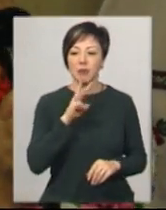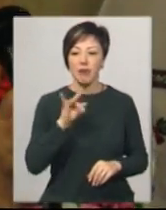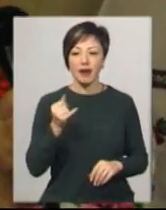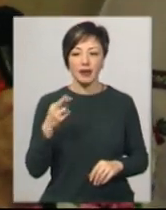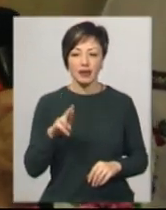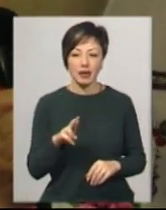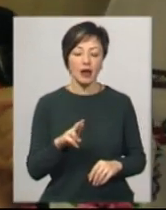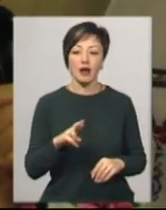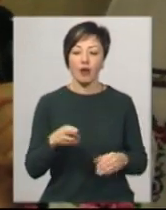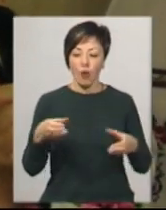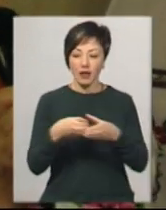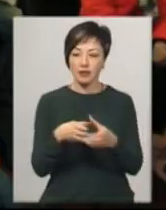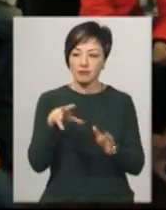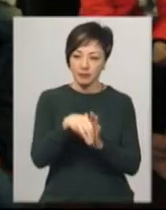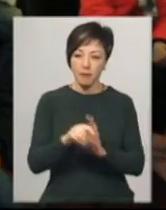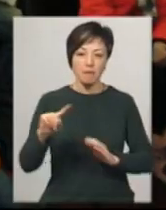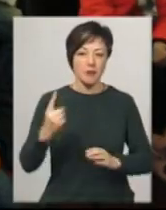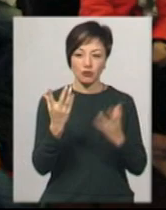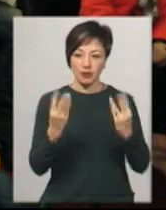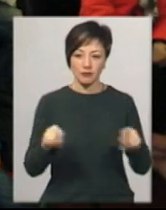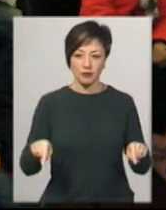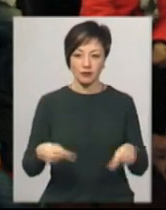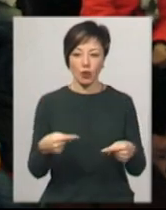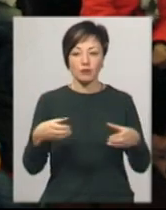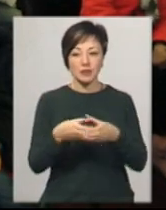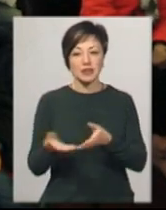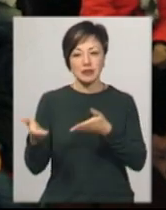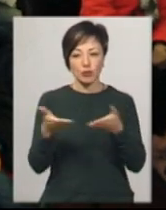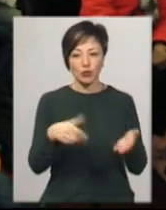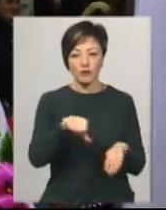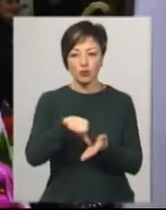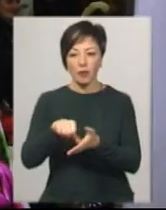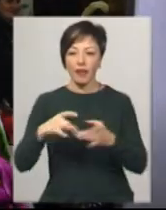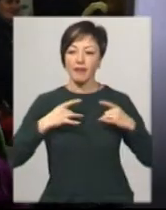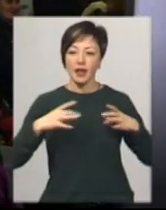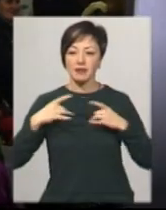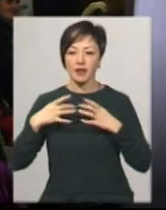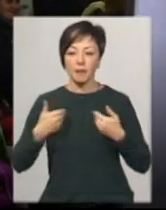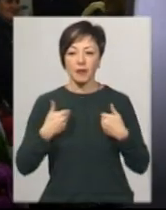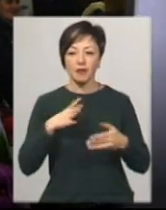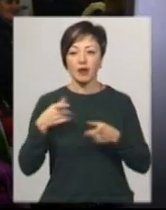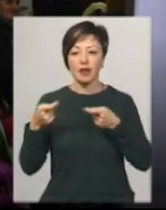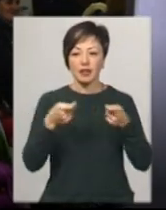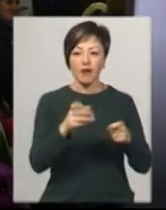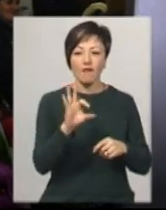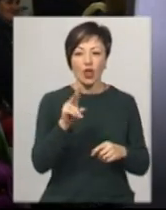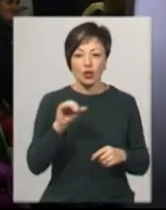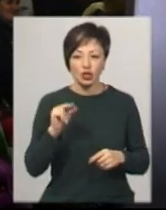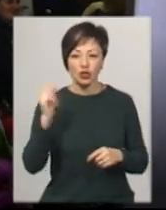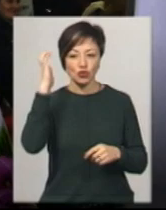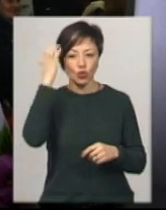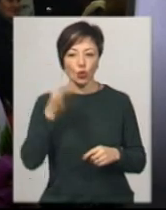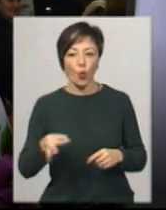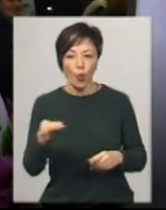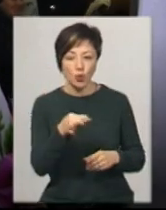у колективі з перших днів його створення. Жінка каже, гречаночку часто запрошують виступати на свята. «Ми їздили в Олочиск, їздили в Чорний